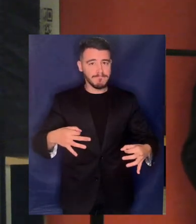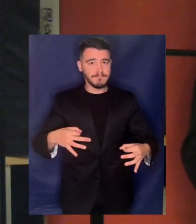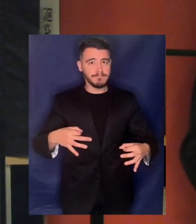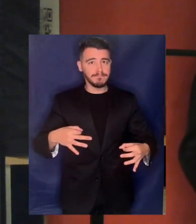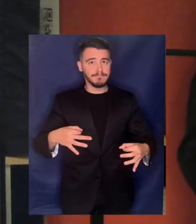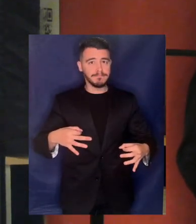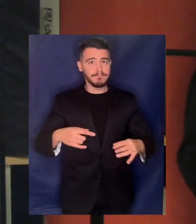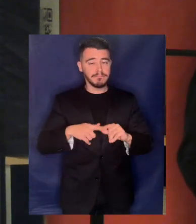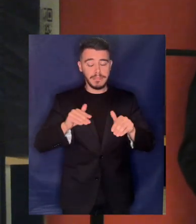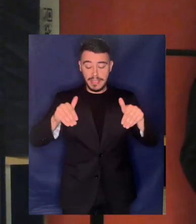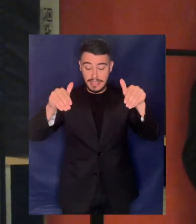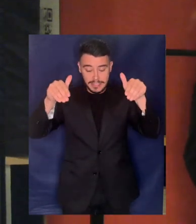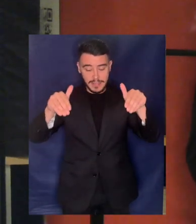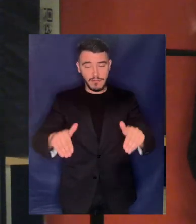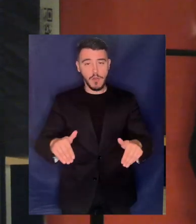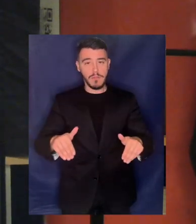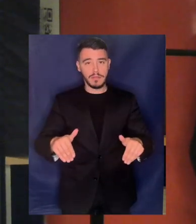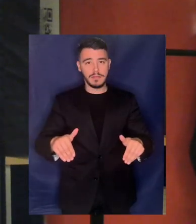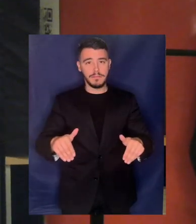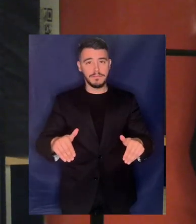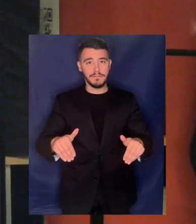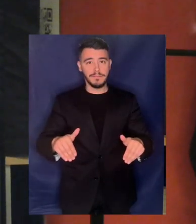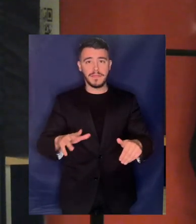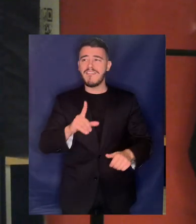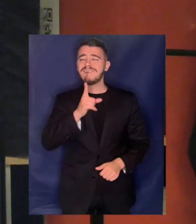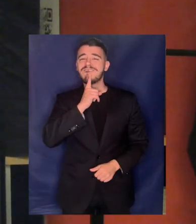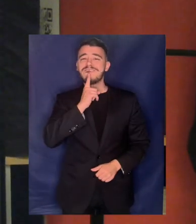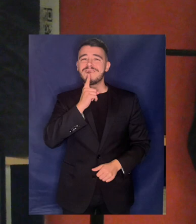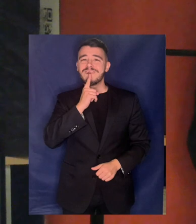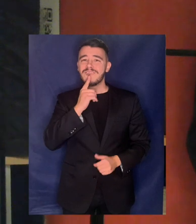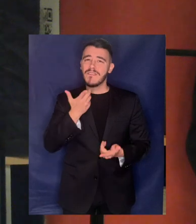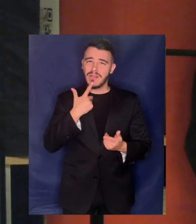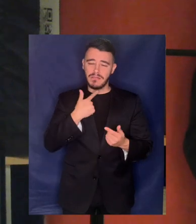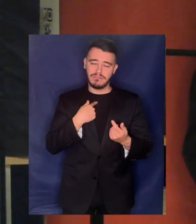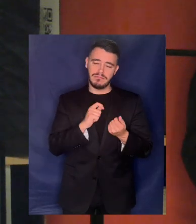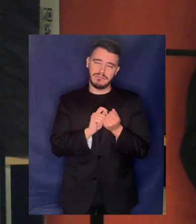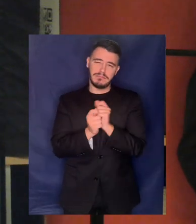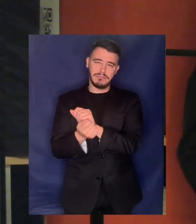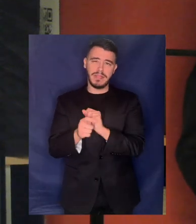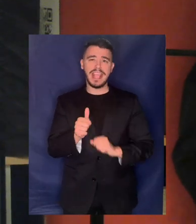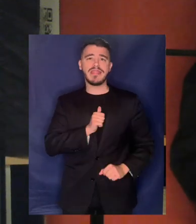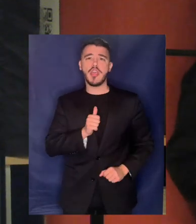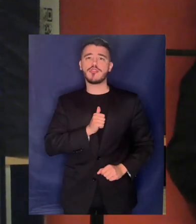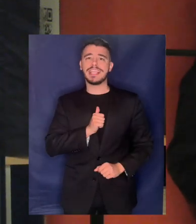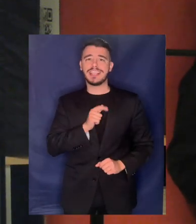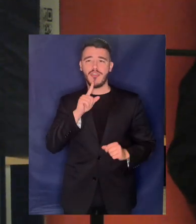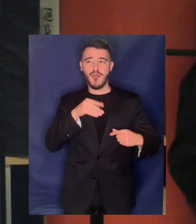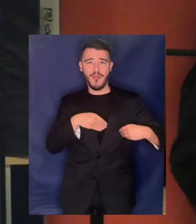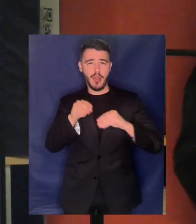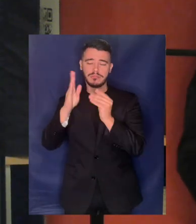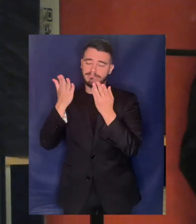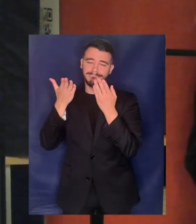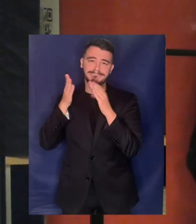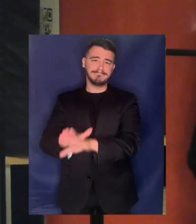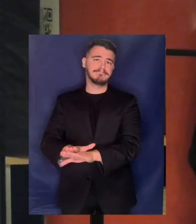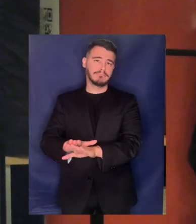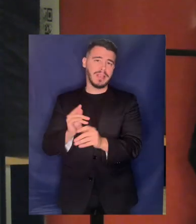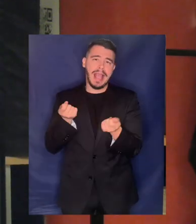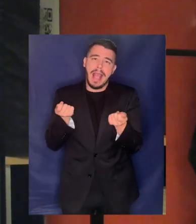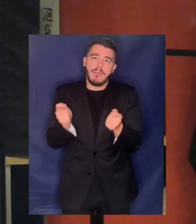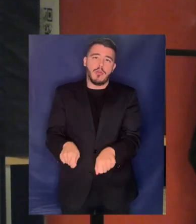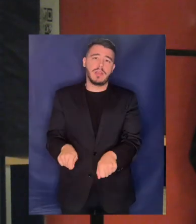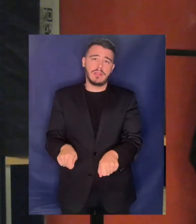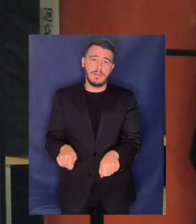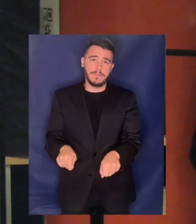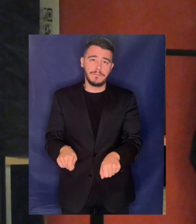σειρά θα κλείσει την κερκόπορτρα της ιδιωτικοποίησης νομίζω ότι στέλνουμε και από αυτή την αίθουσα ένα μήνυμα